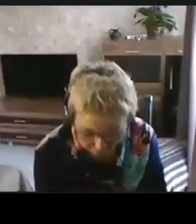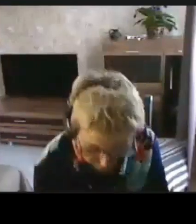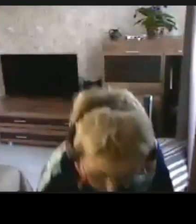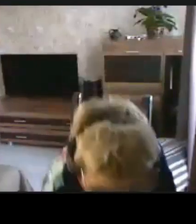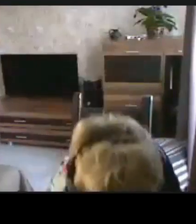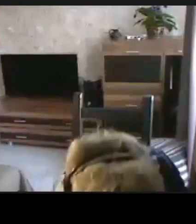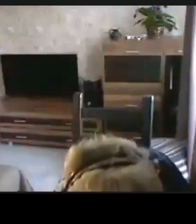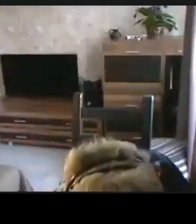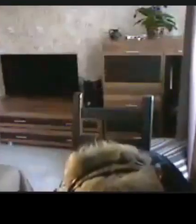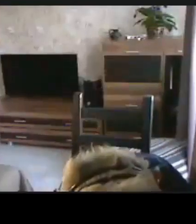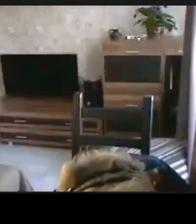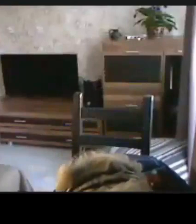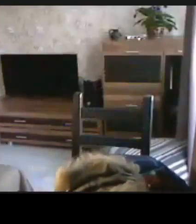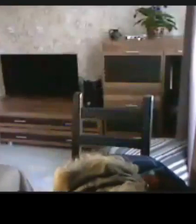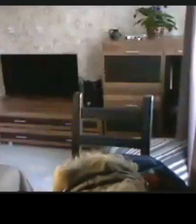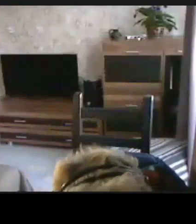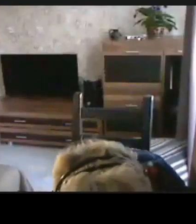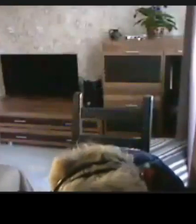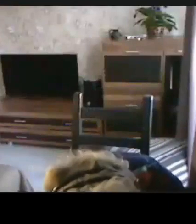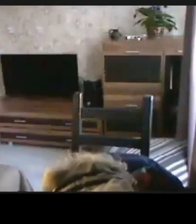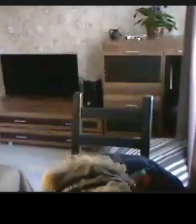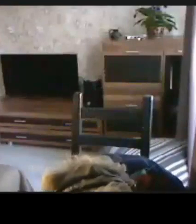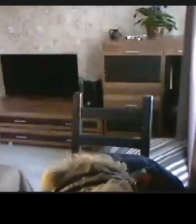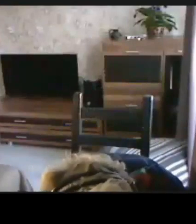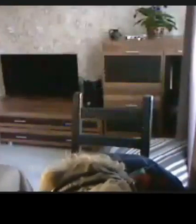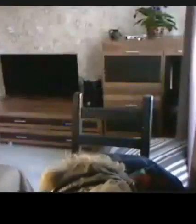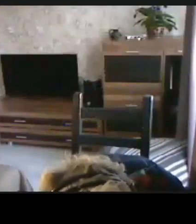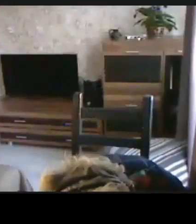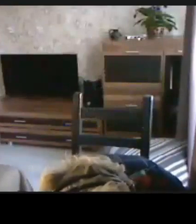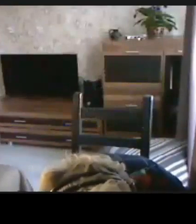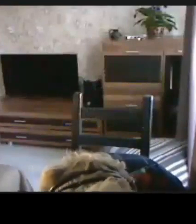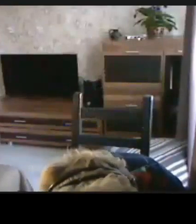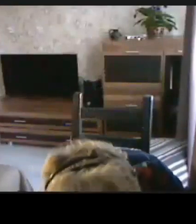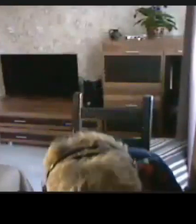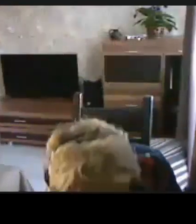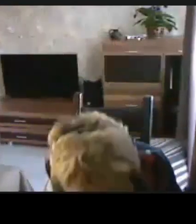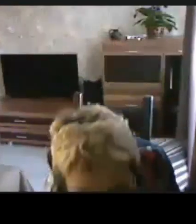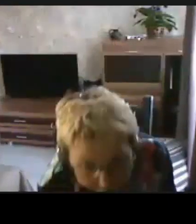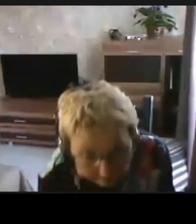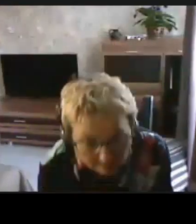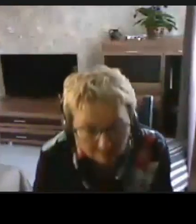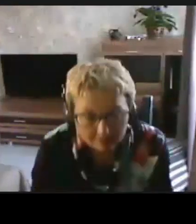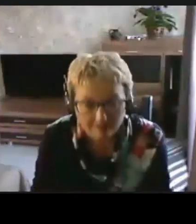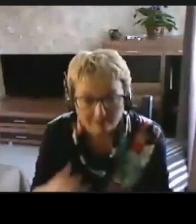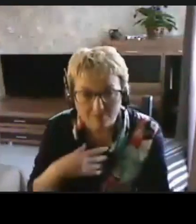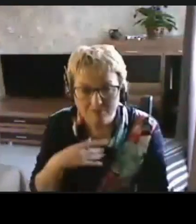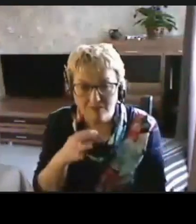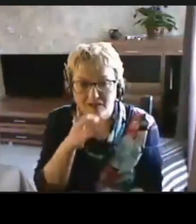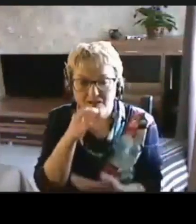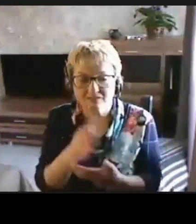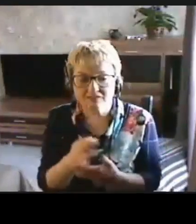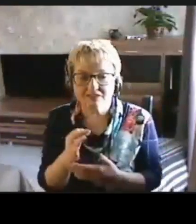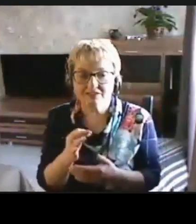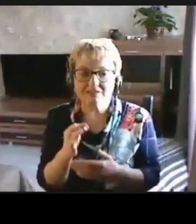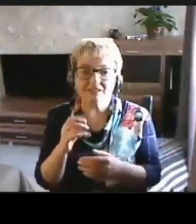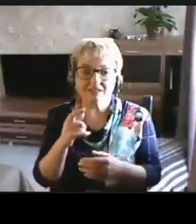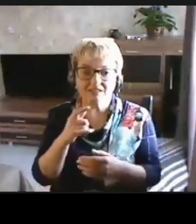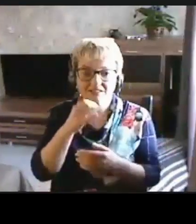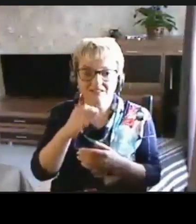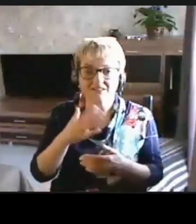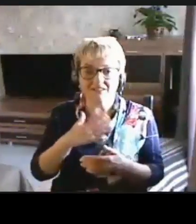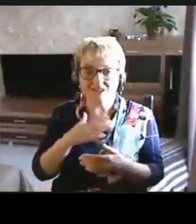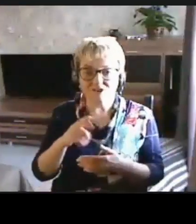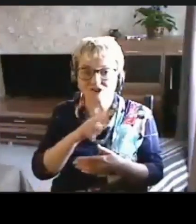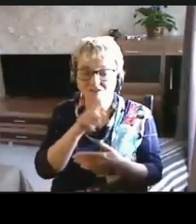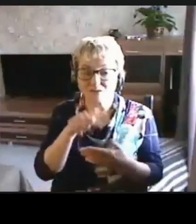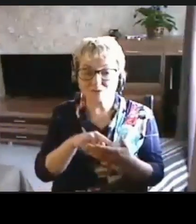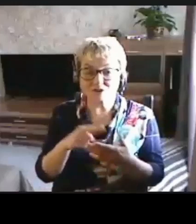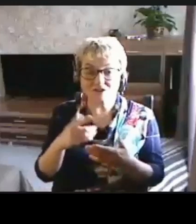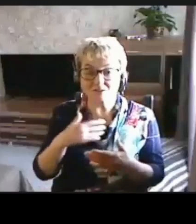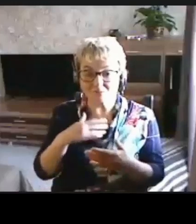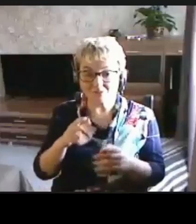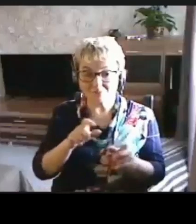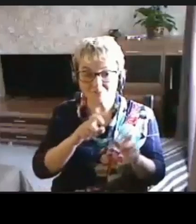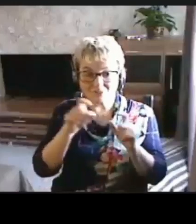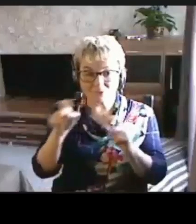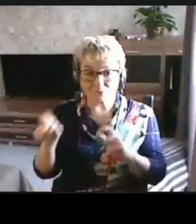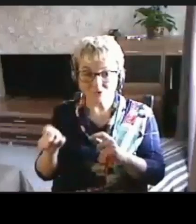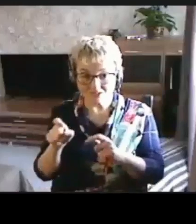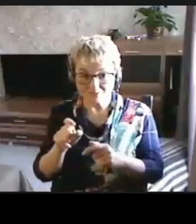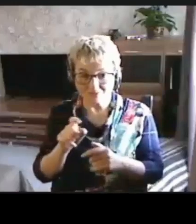Я надеюсь, что тогда Юля, ответили на... Анатолий ответил на ваш вопрос. Мы тогда переходим дальше, но